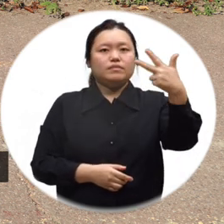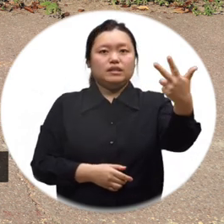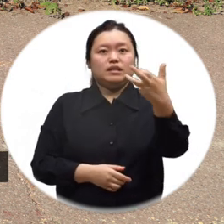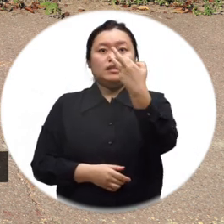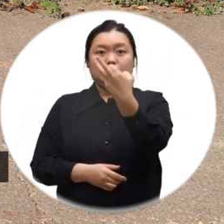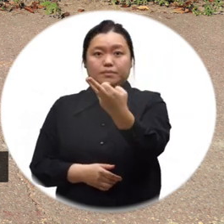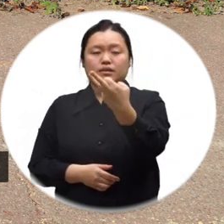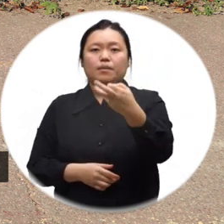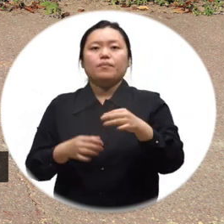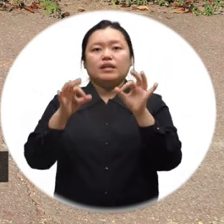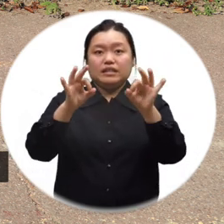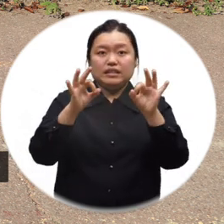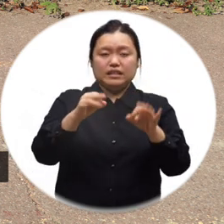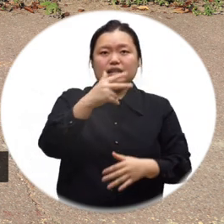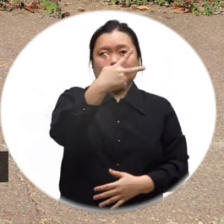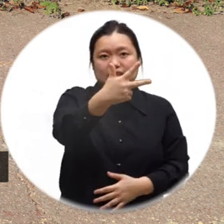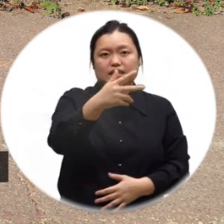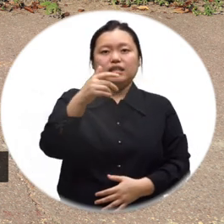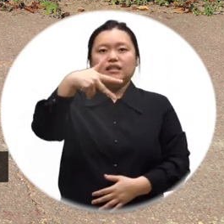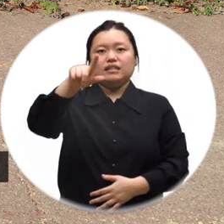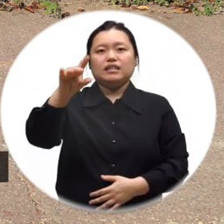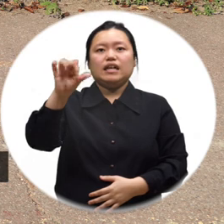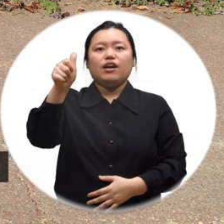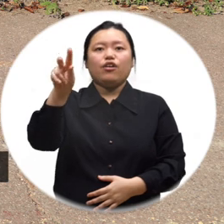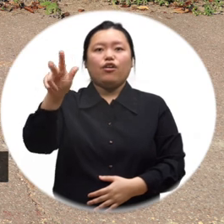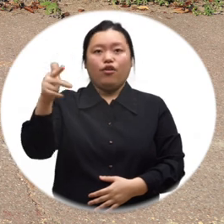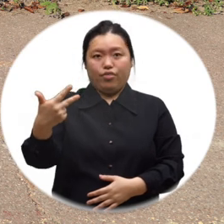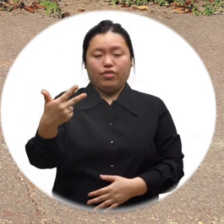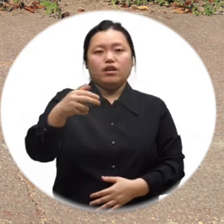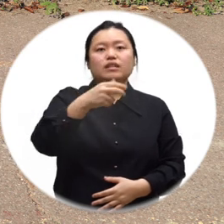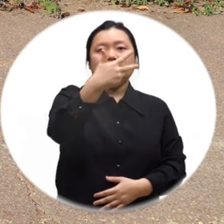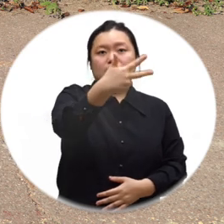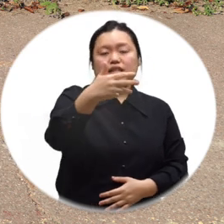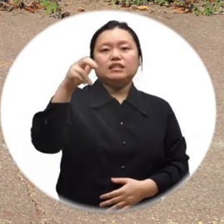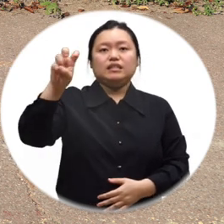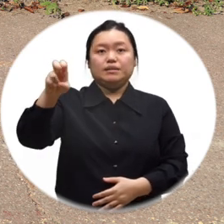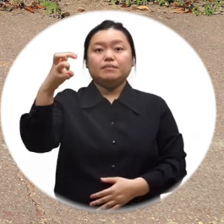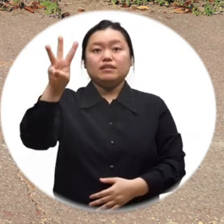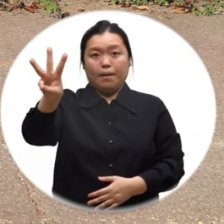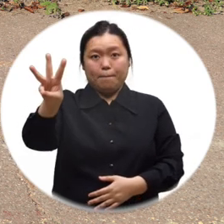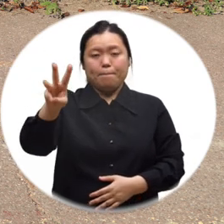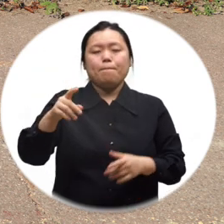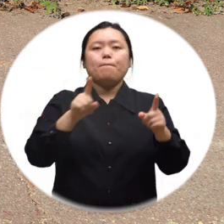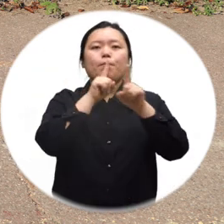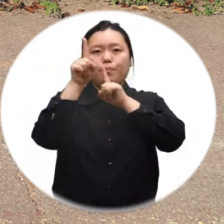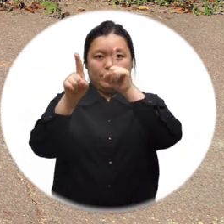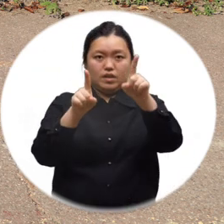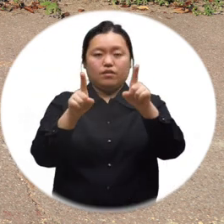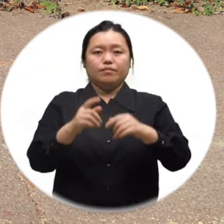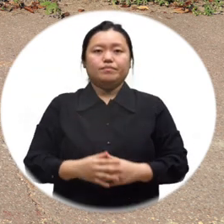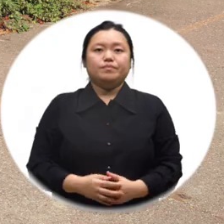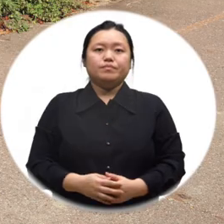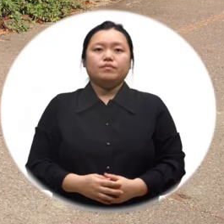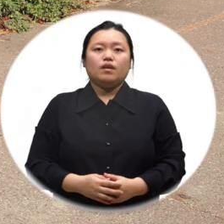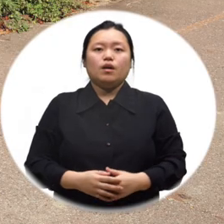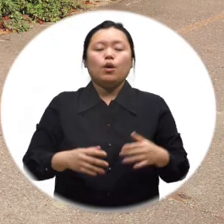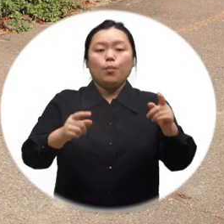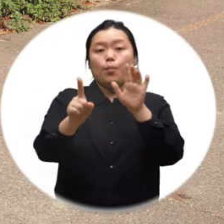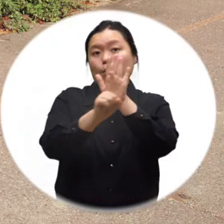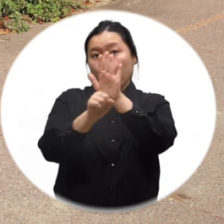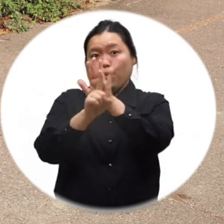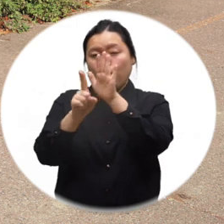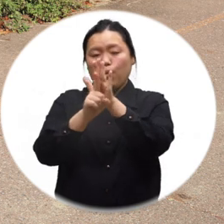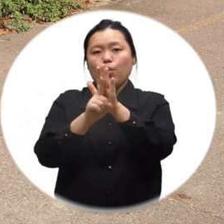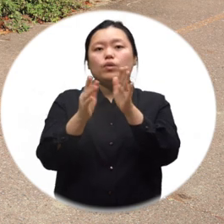13단지, 은계 7단지, 장연 19단지, 장연 23단지의 예비입주자를 모집하는 것으로 모집